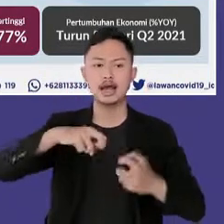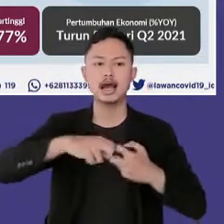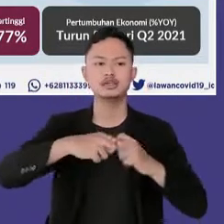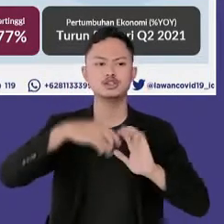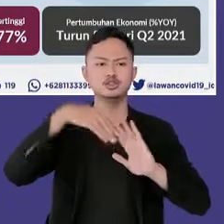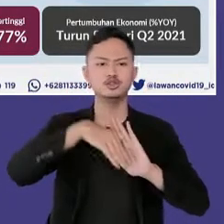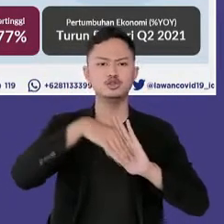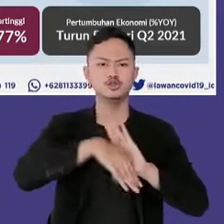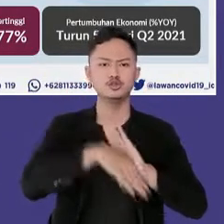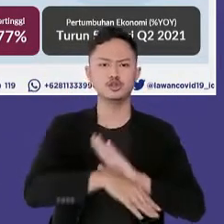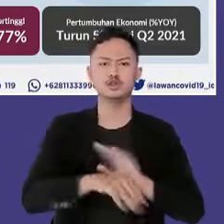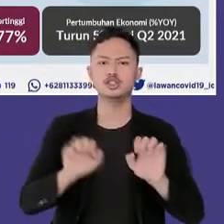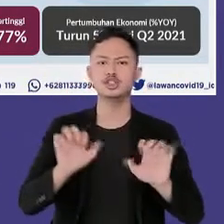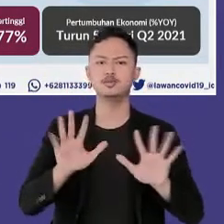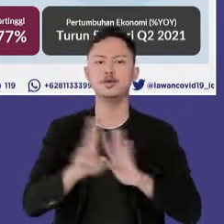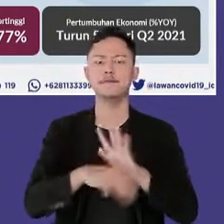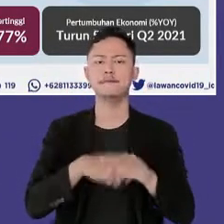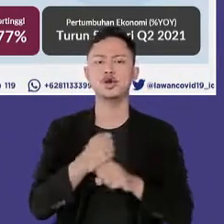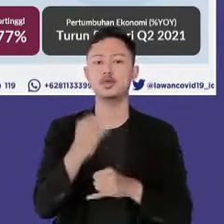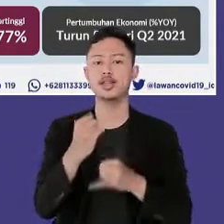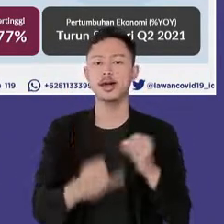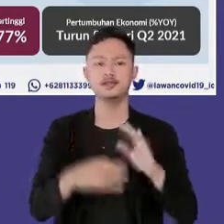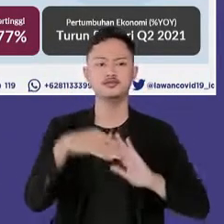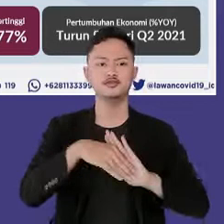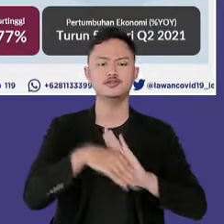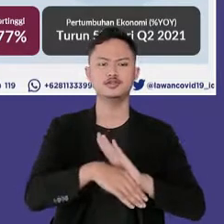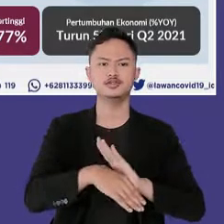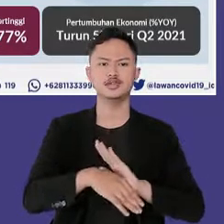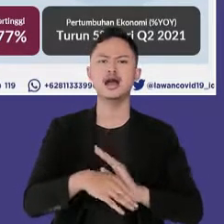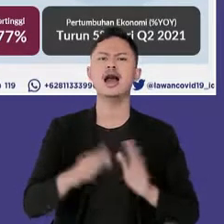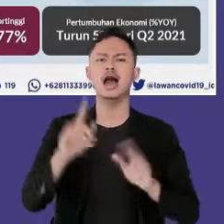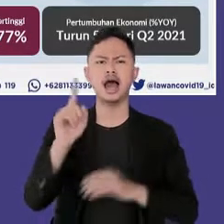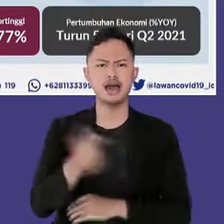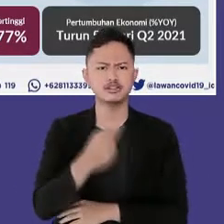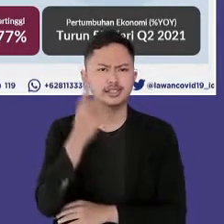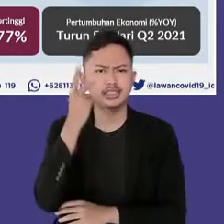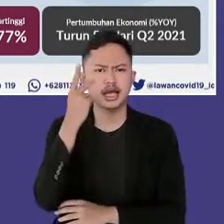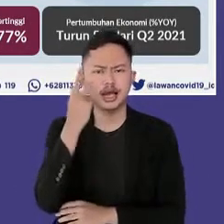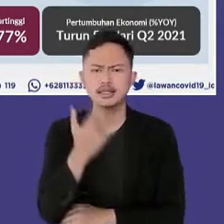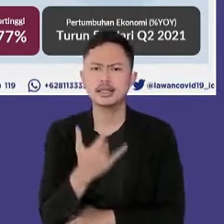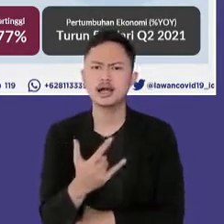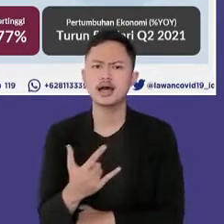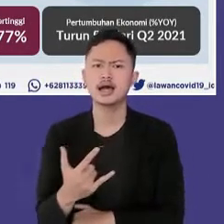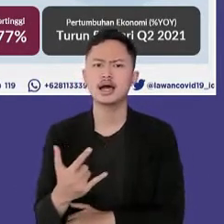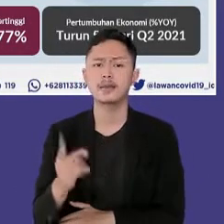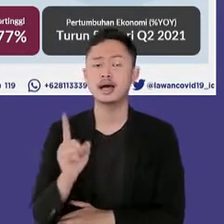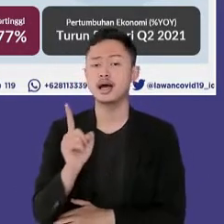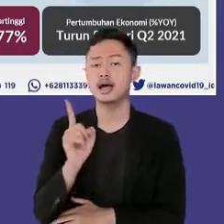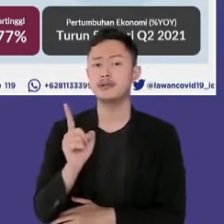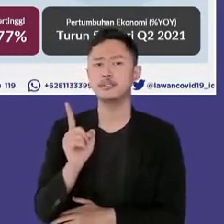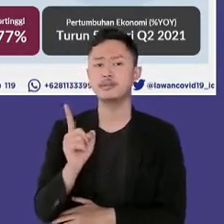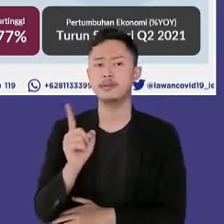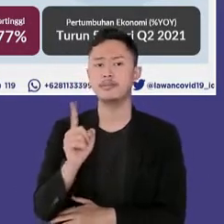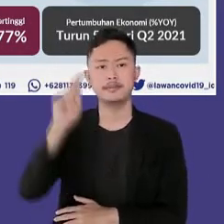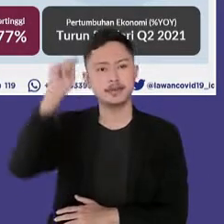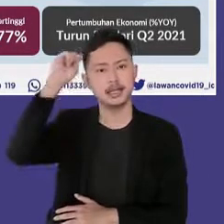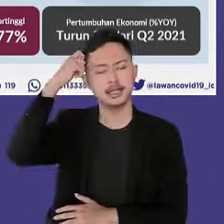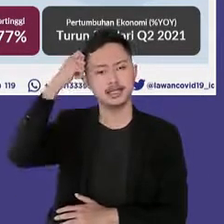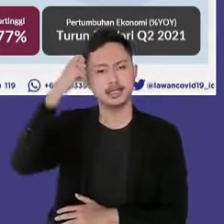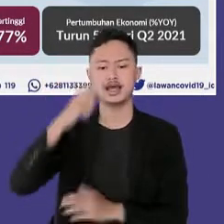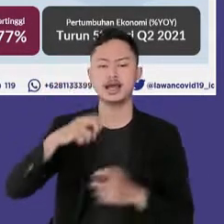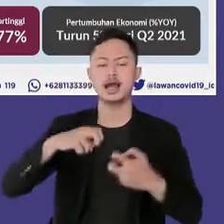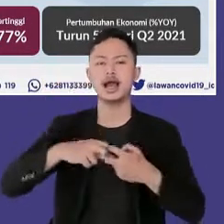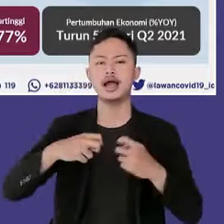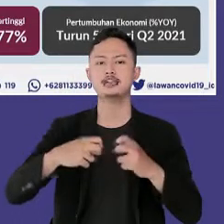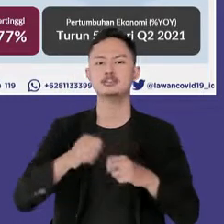selama 10 minggu terakhir penurunan ini harus terus dijaga mengingat dampak dari kenaikan kasus COVID